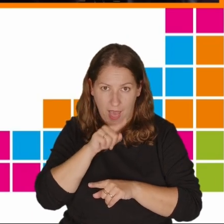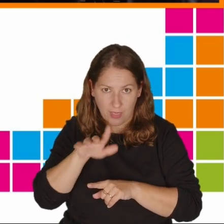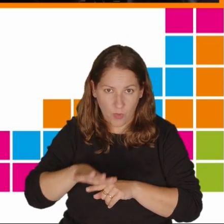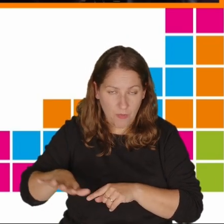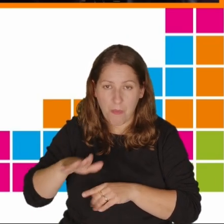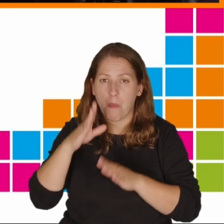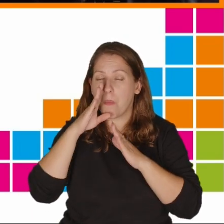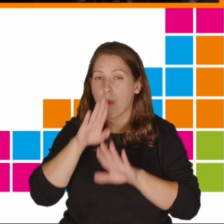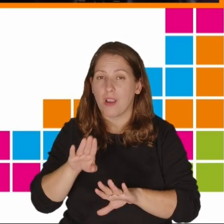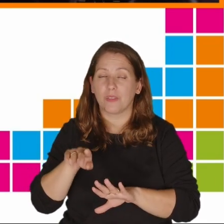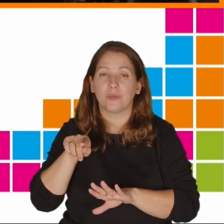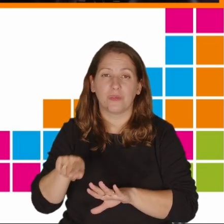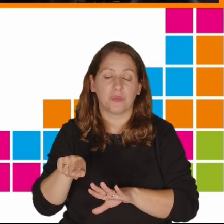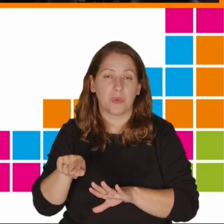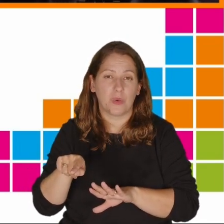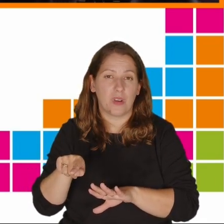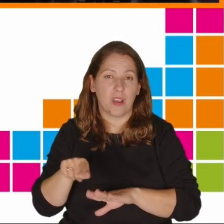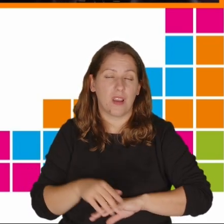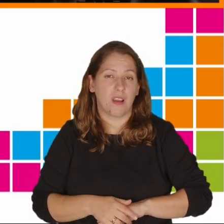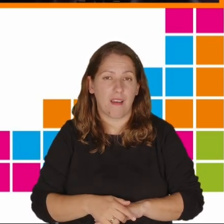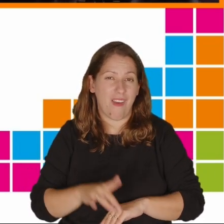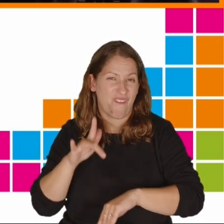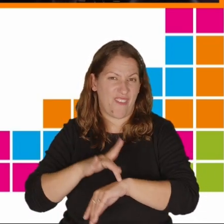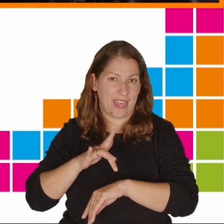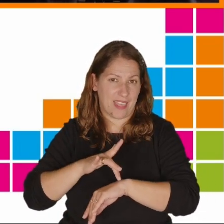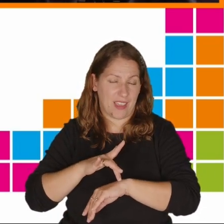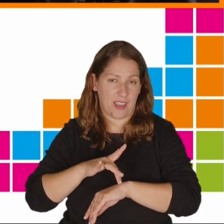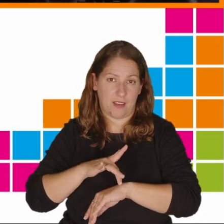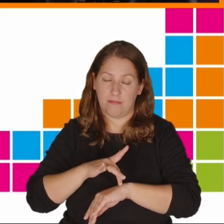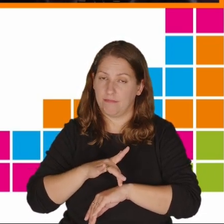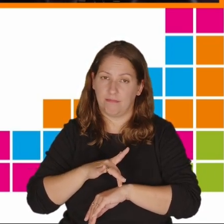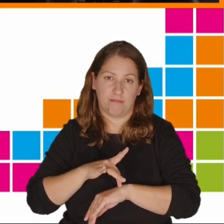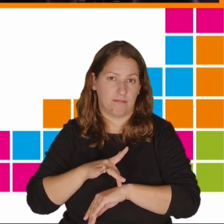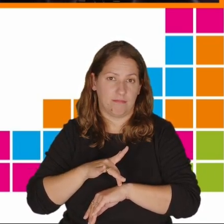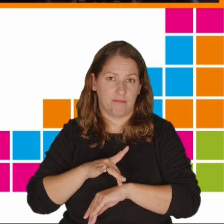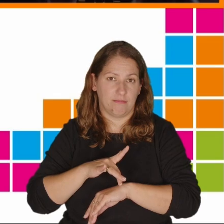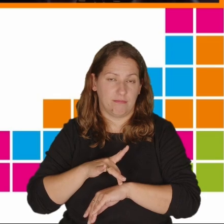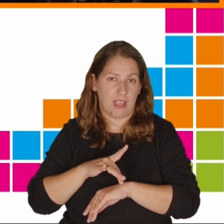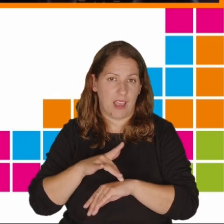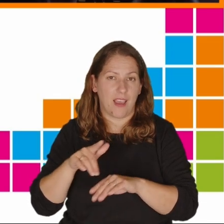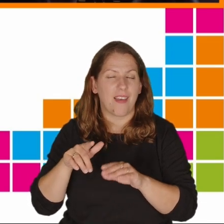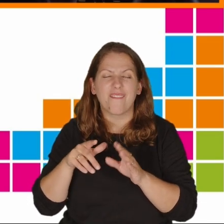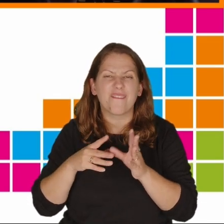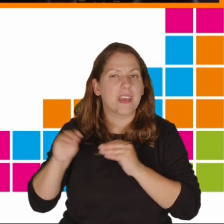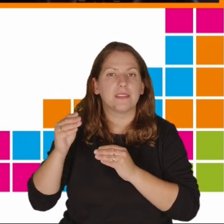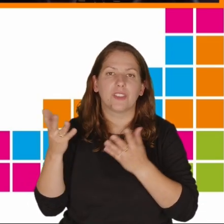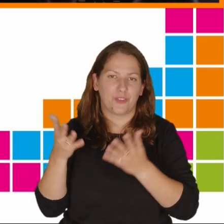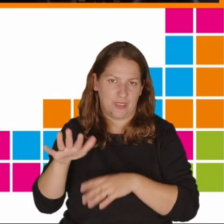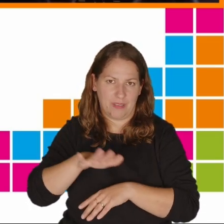pokazuje, że wyniki są szczególnie nasilone wśród dziewcząt.